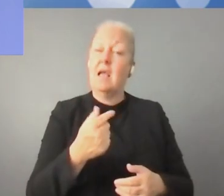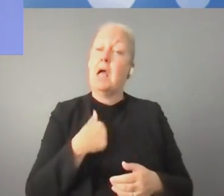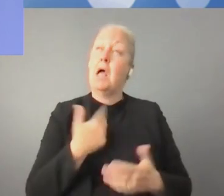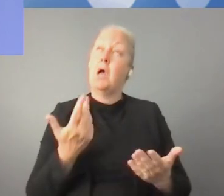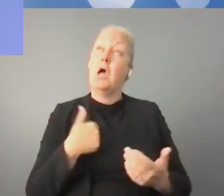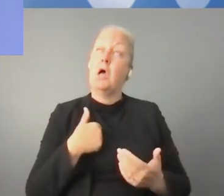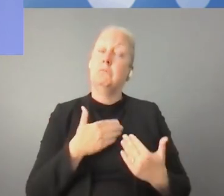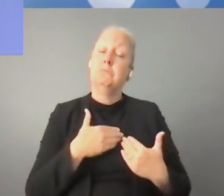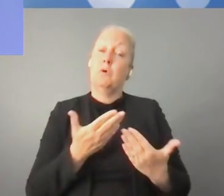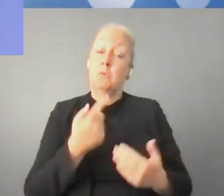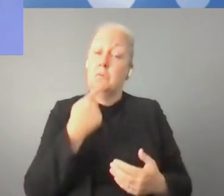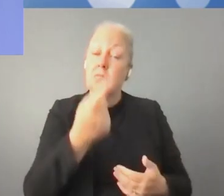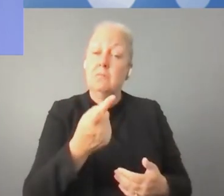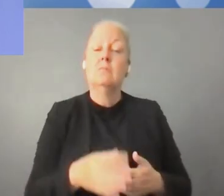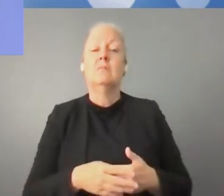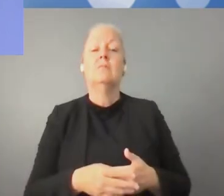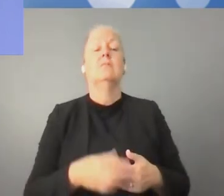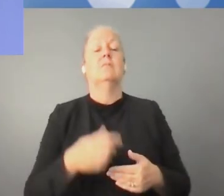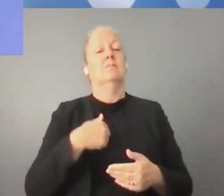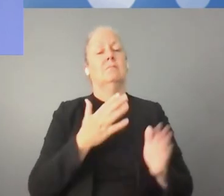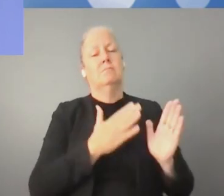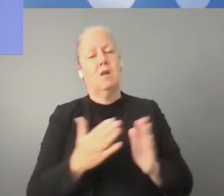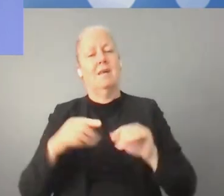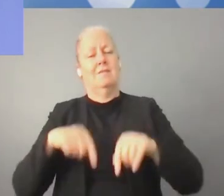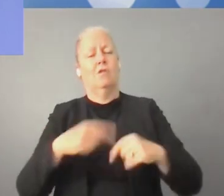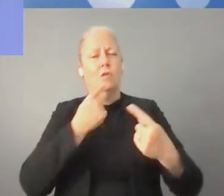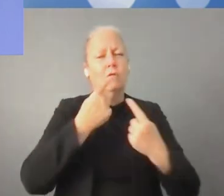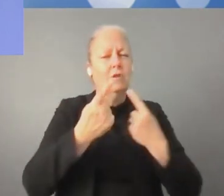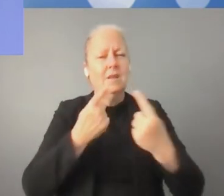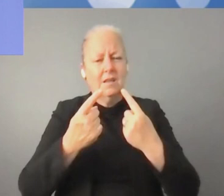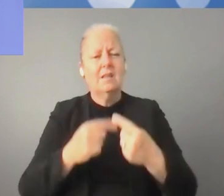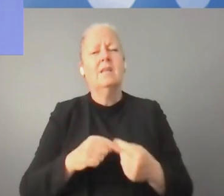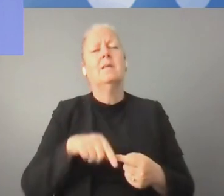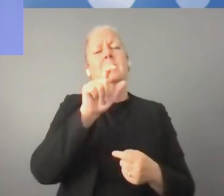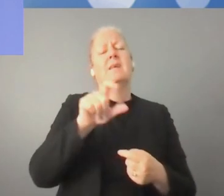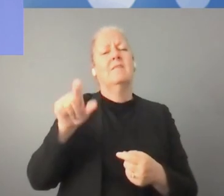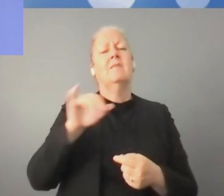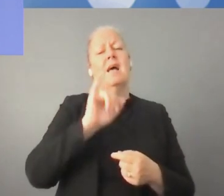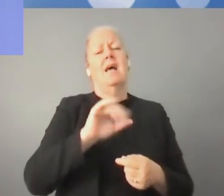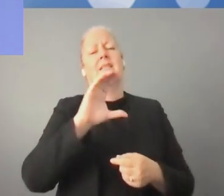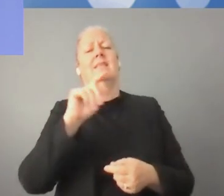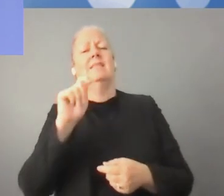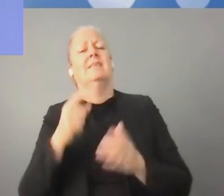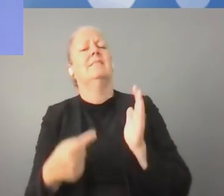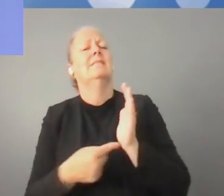وهذه هي مبادرة تحت رقابة السلطات العامة.